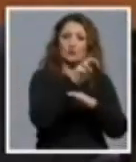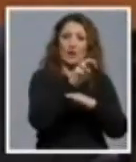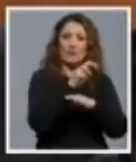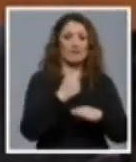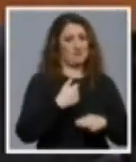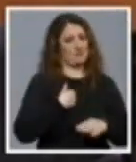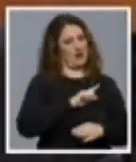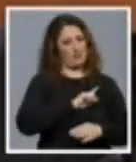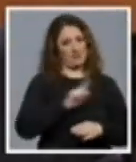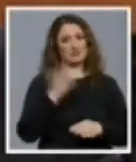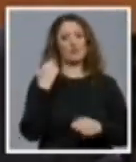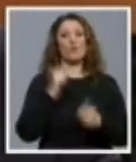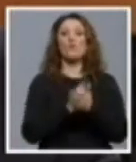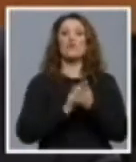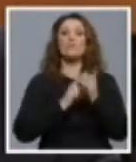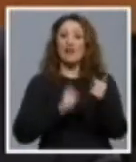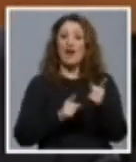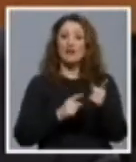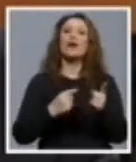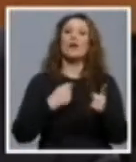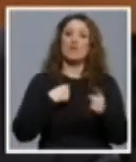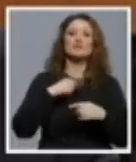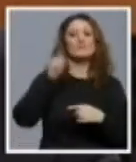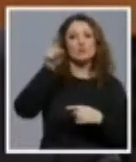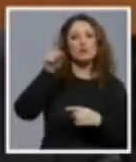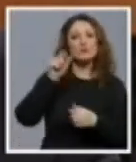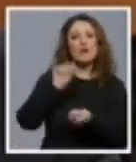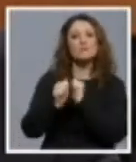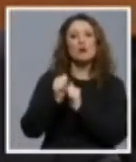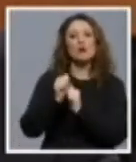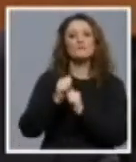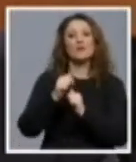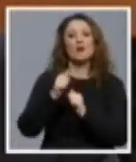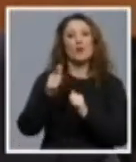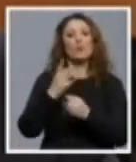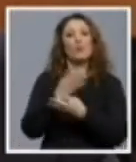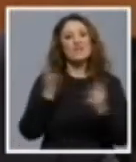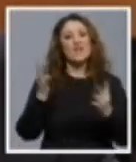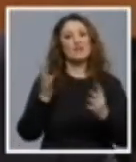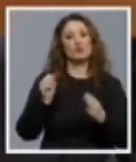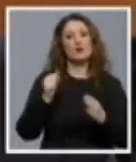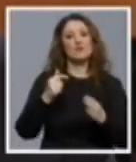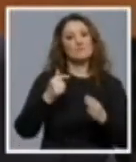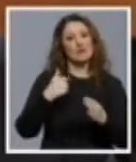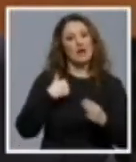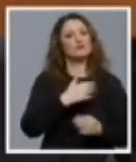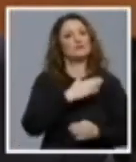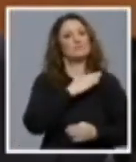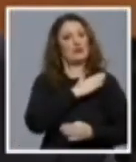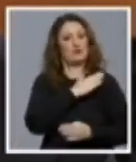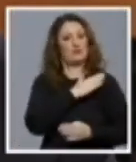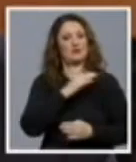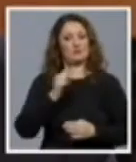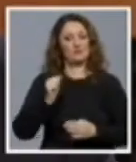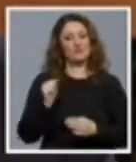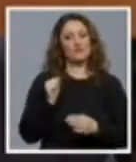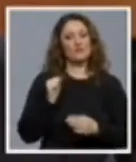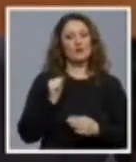Za vreme rata sam bio tamo gdje je trebalo biti i bojnik sa Hrvatskoj vješobrane i častnik Hrvatske vojske koje ništa nije uzeti od Hrvatske.